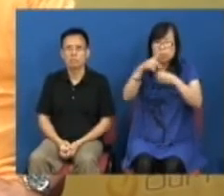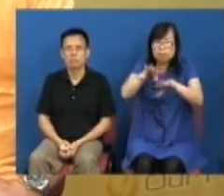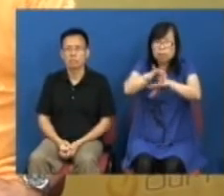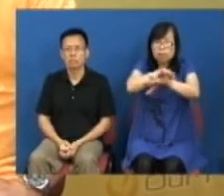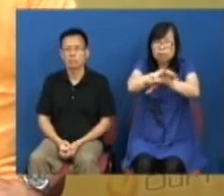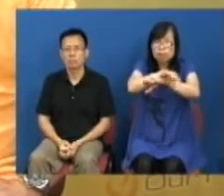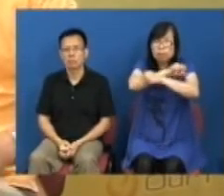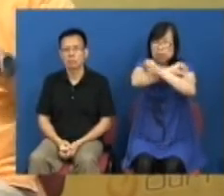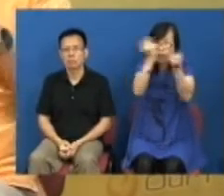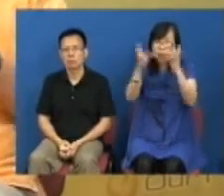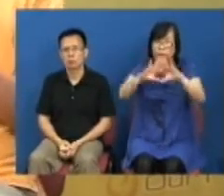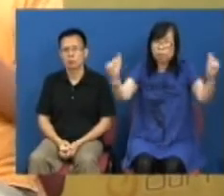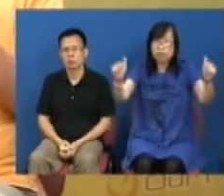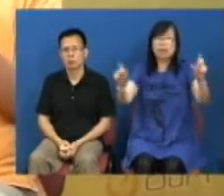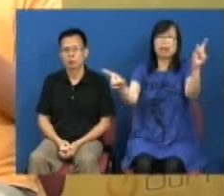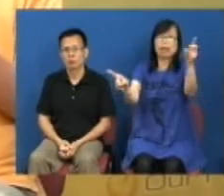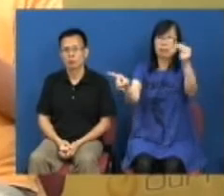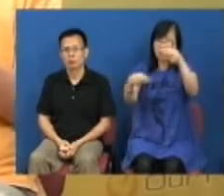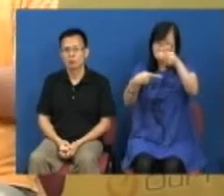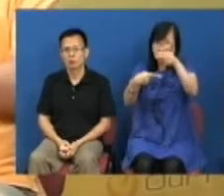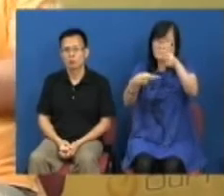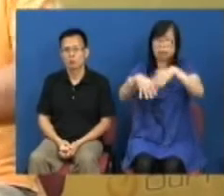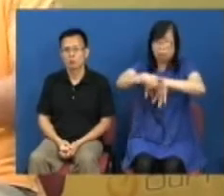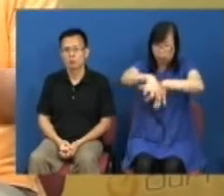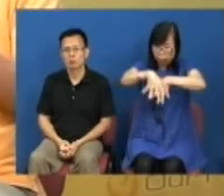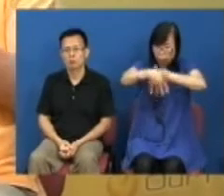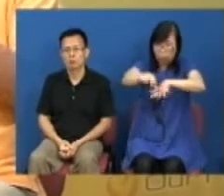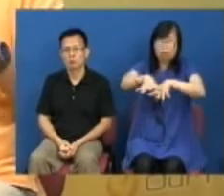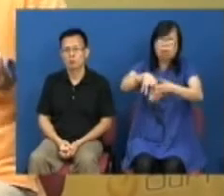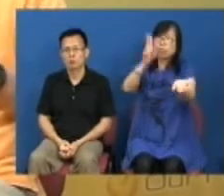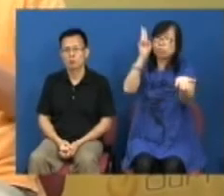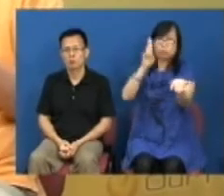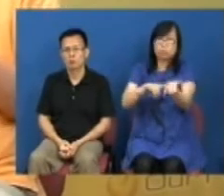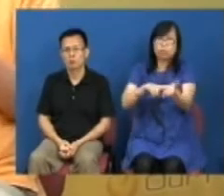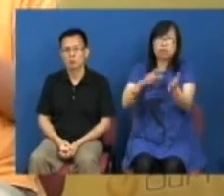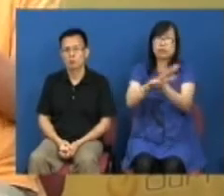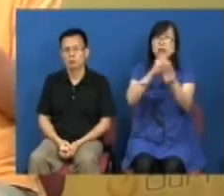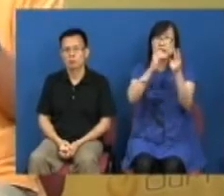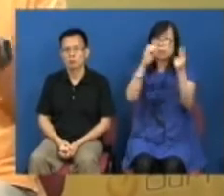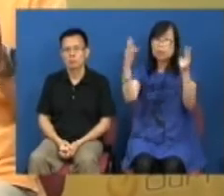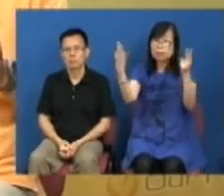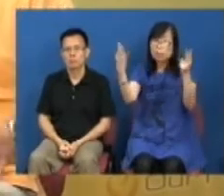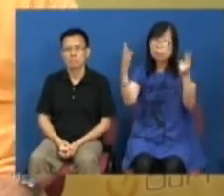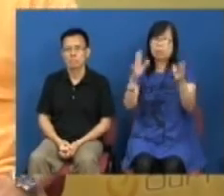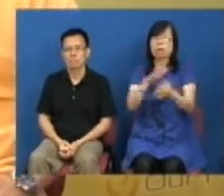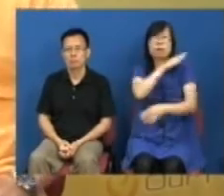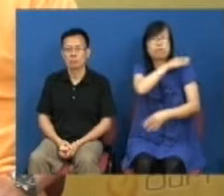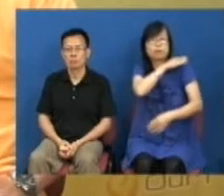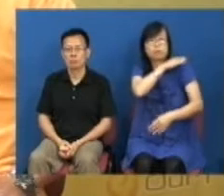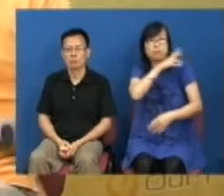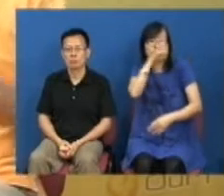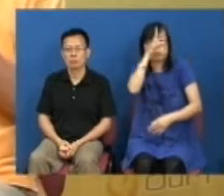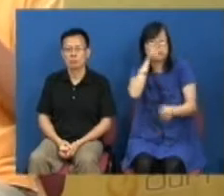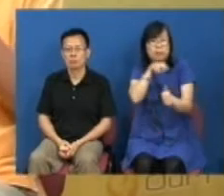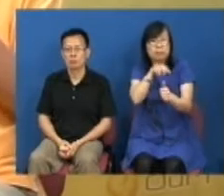问题但是七一游行因为现在在2003年之后已经赋予了一个很重要的政治